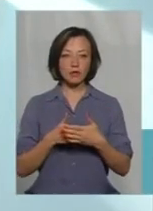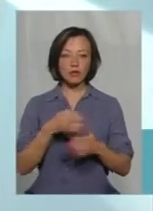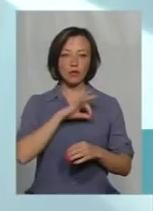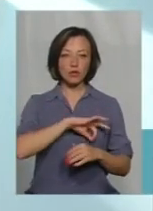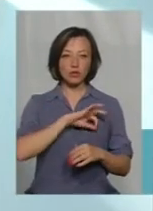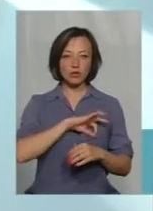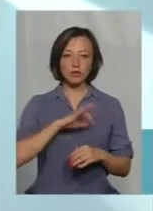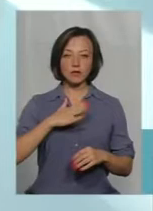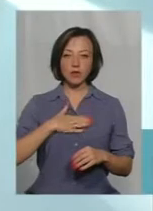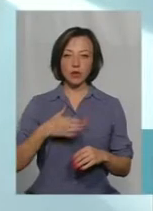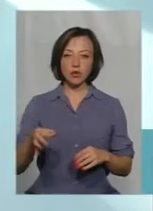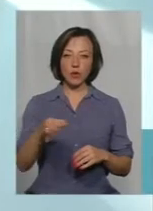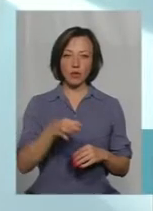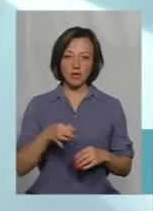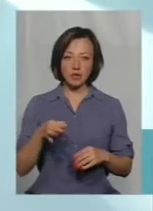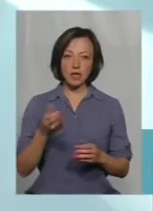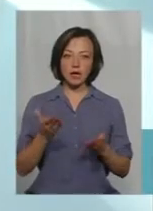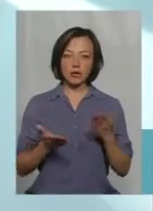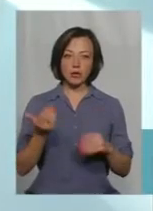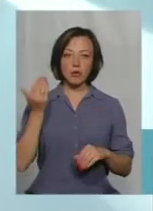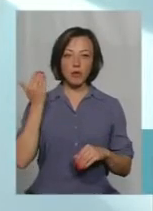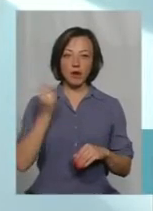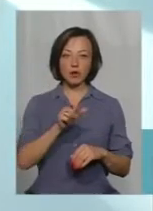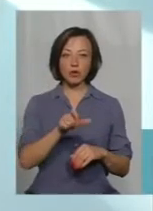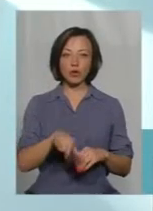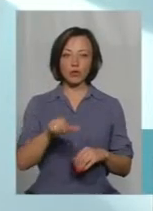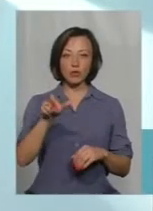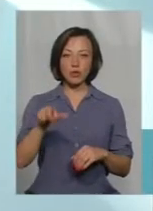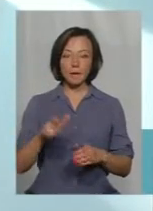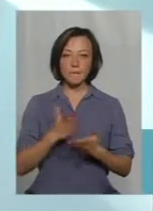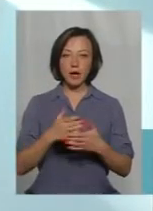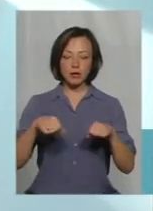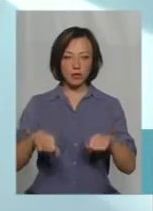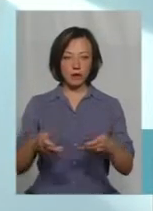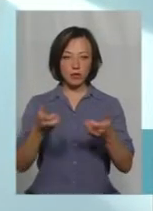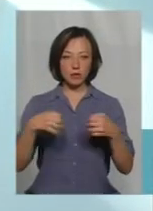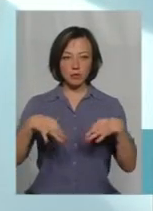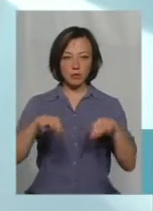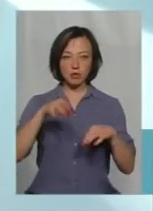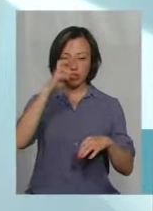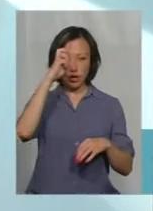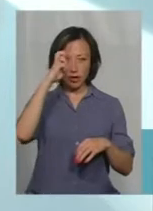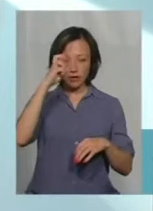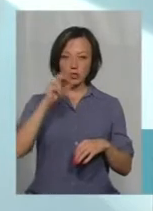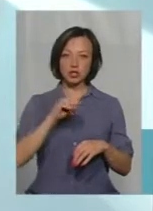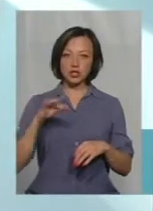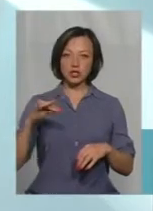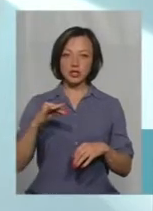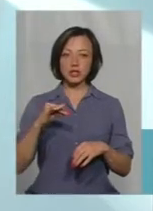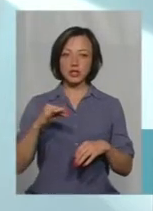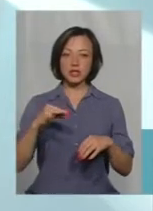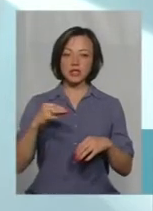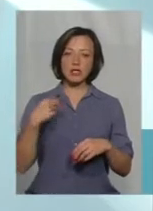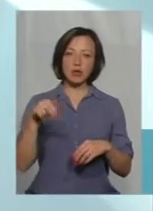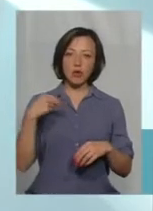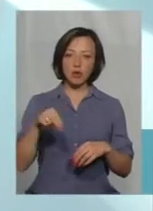використовується в нашій області. Якщо попередньо, люди мали право отримати автомобілі державні, тобто чи це був Запорожець,